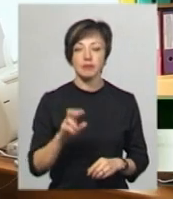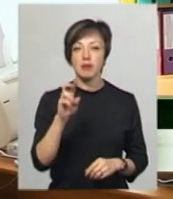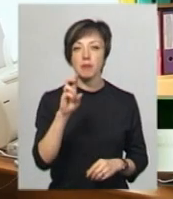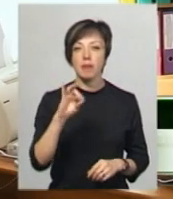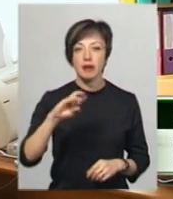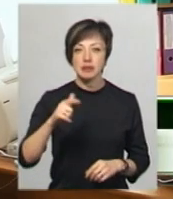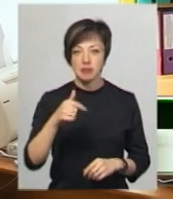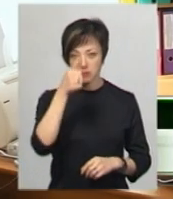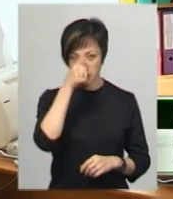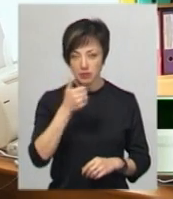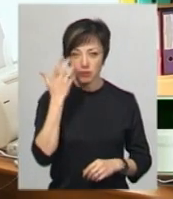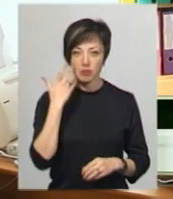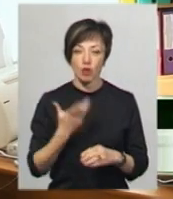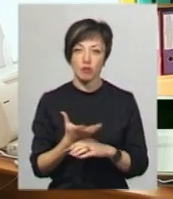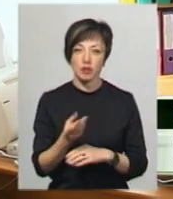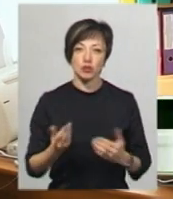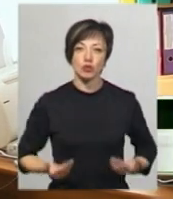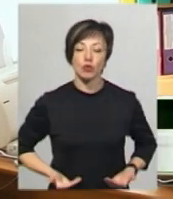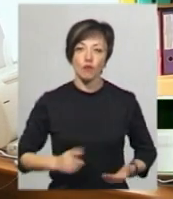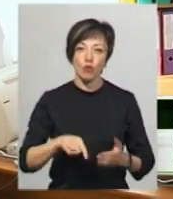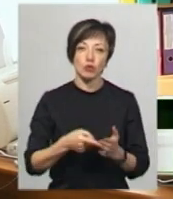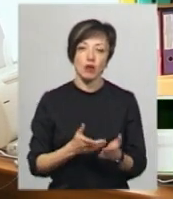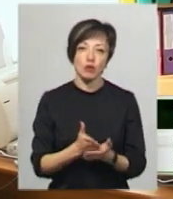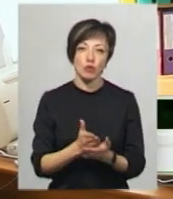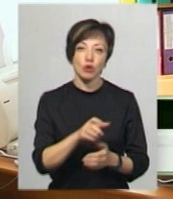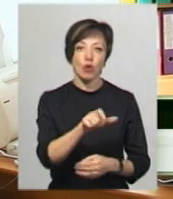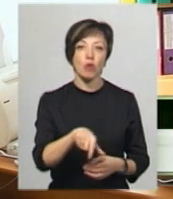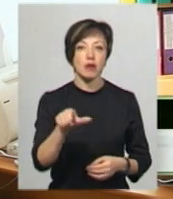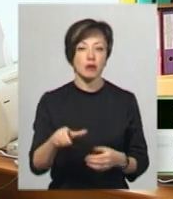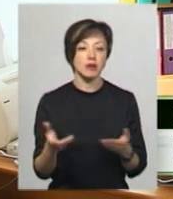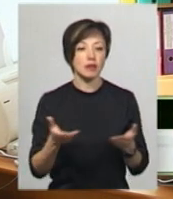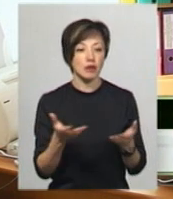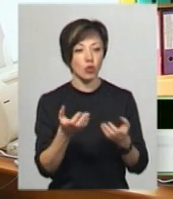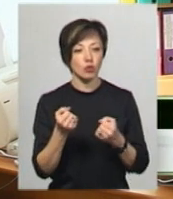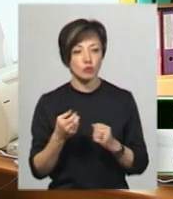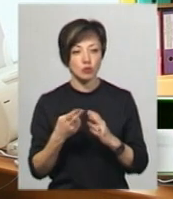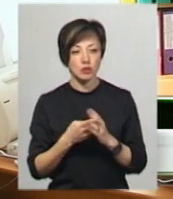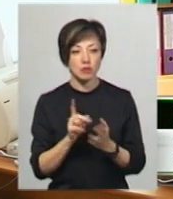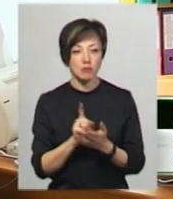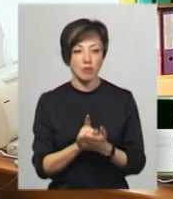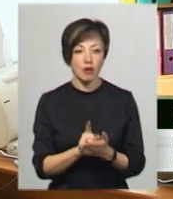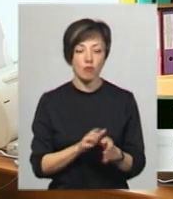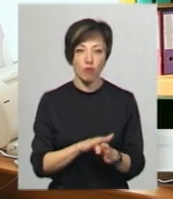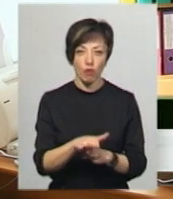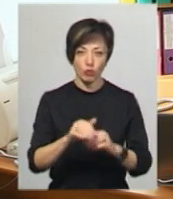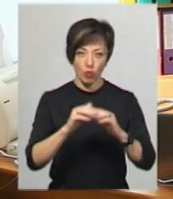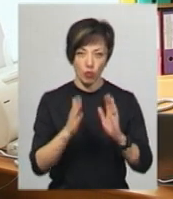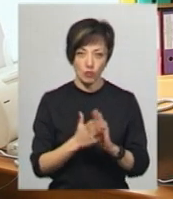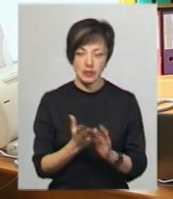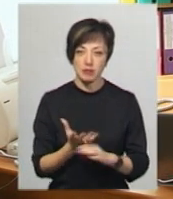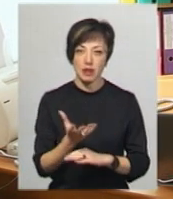місяці при оплаті за житлово-комунальні послуги громадяни, які отримують субсидію, мають в повному обсязі